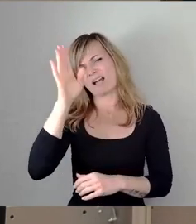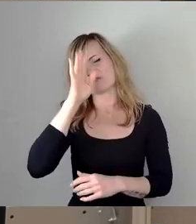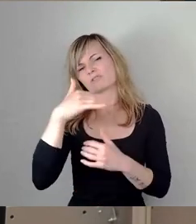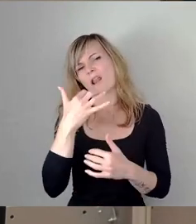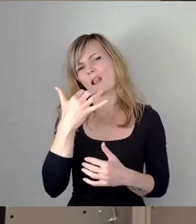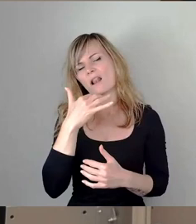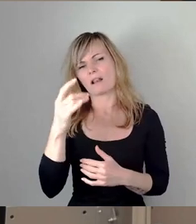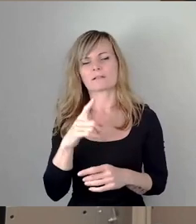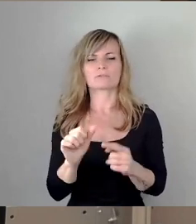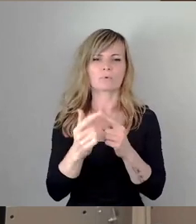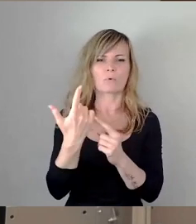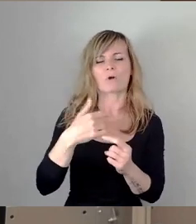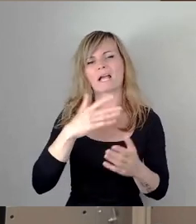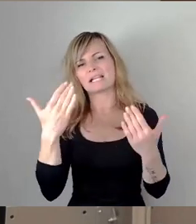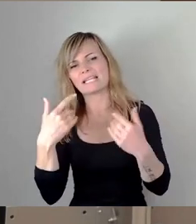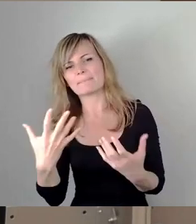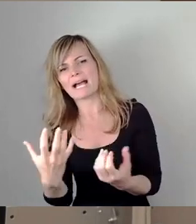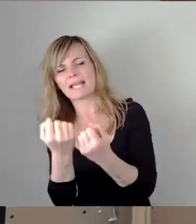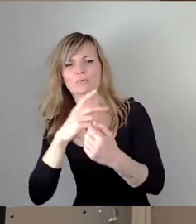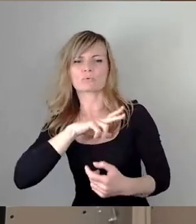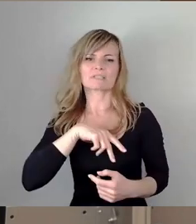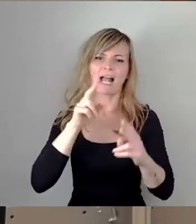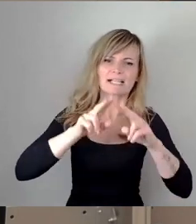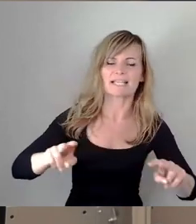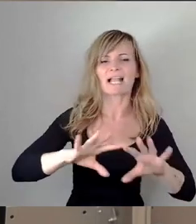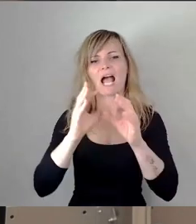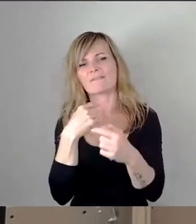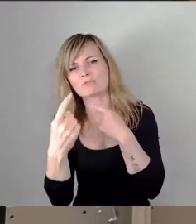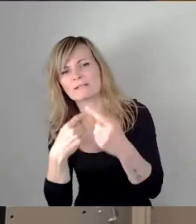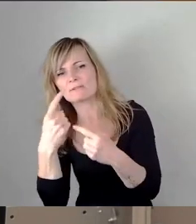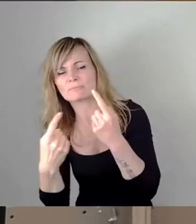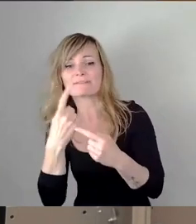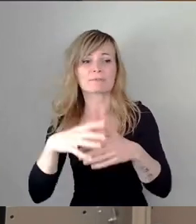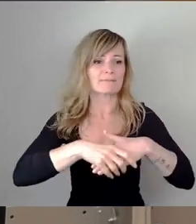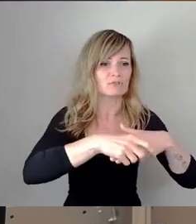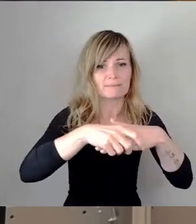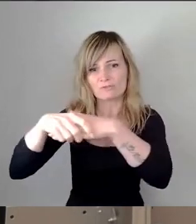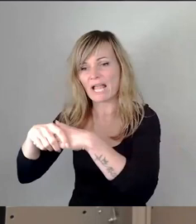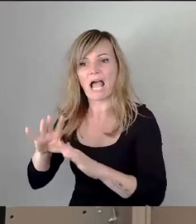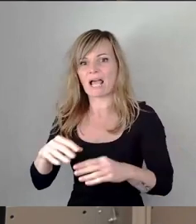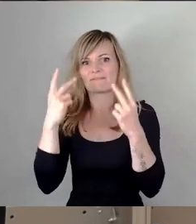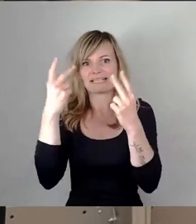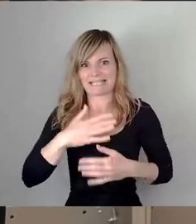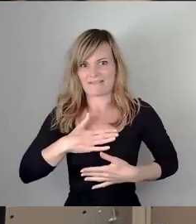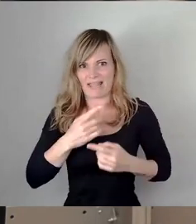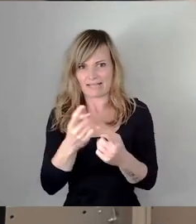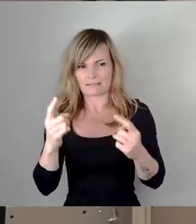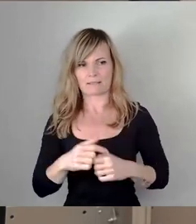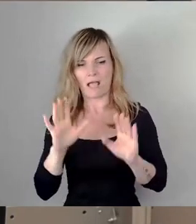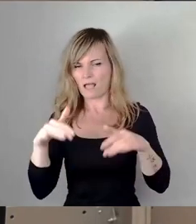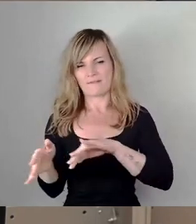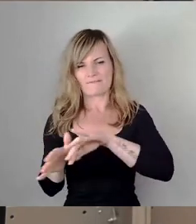Sozialsegen, Klimarettung. Jeder verspricht alles, Hauptsache es gefällt. Aber weg vom sprachlich und damit